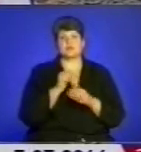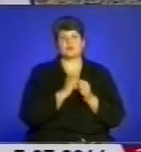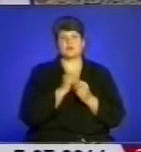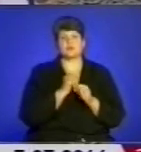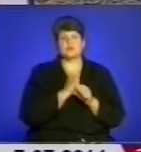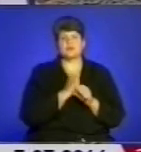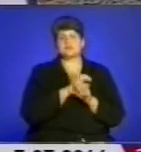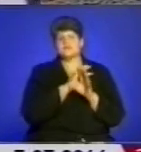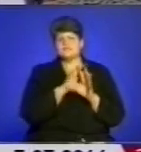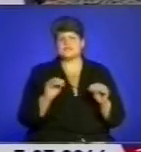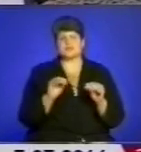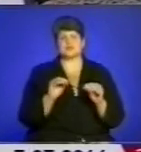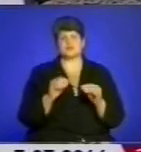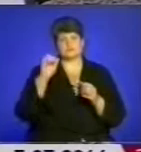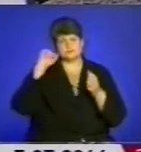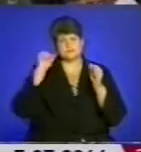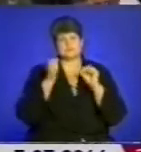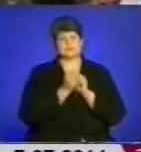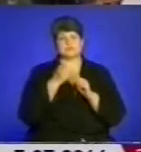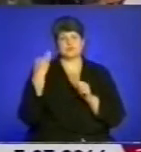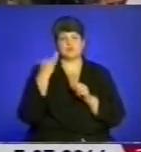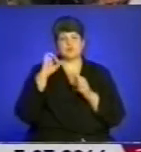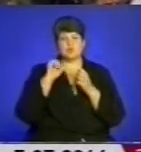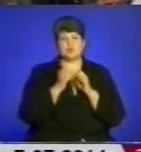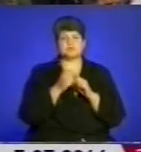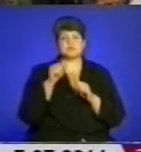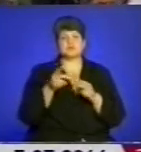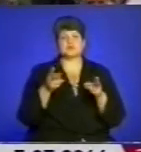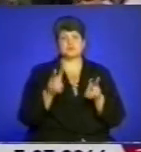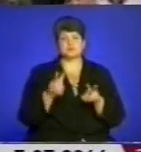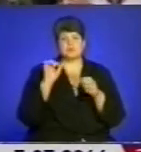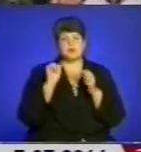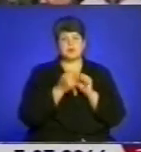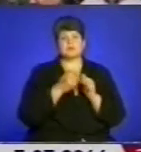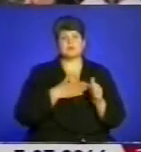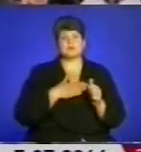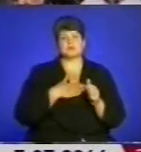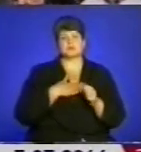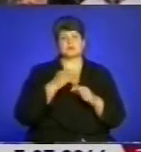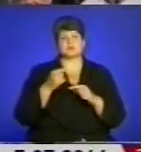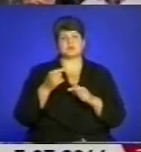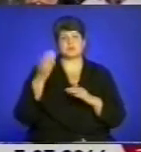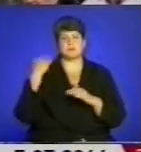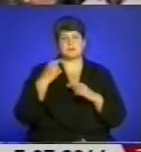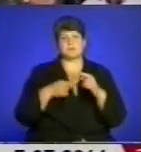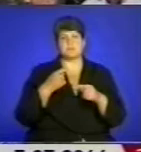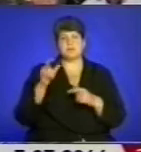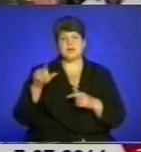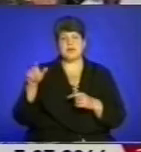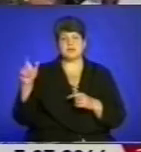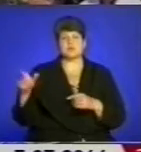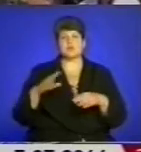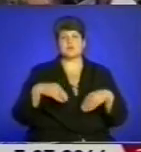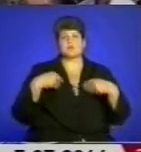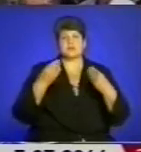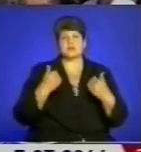увіковічнити історичну пам'ять. Це те, що залишилося в пам'яті наших предків, болючої раною назавжди. Це те, що передається